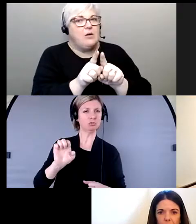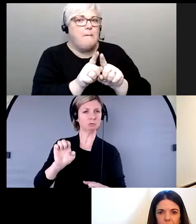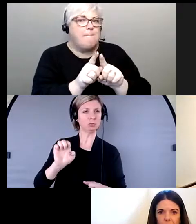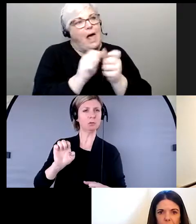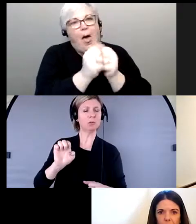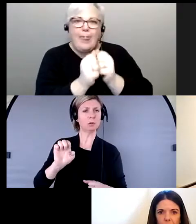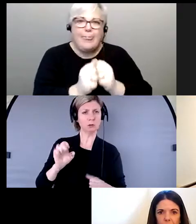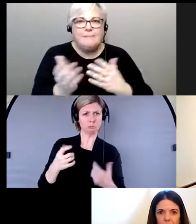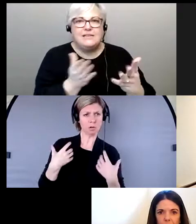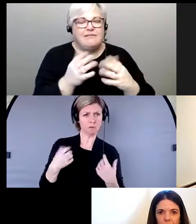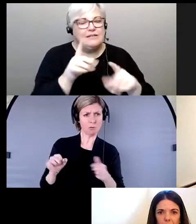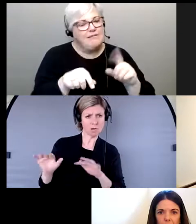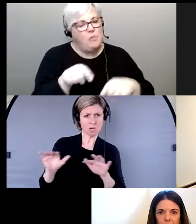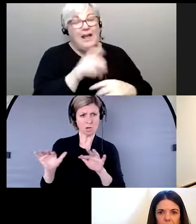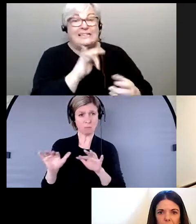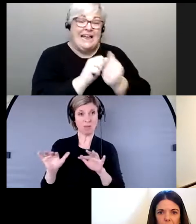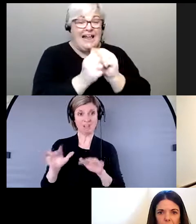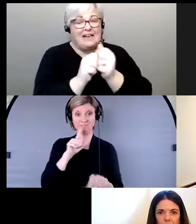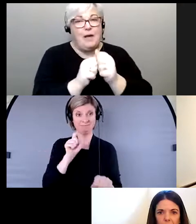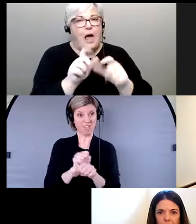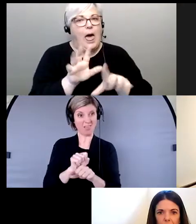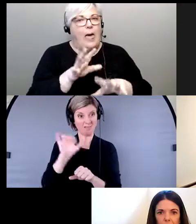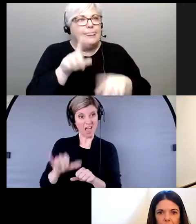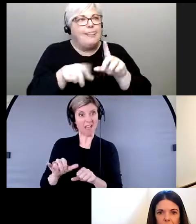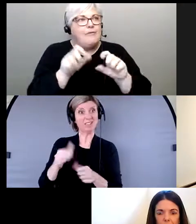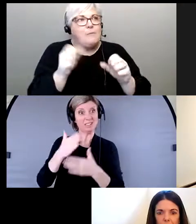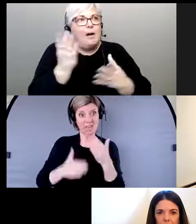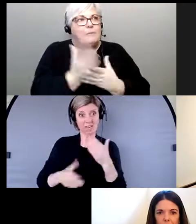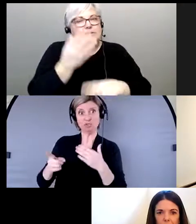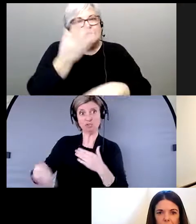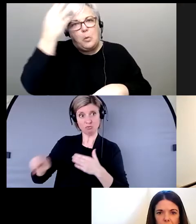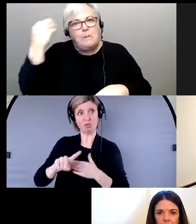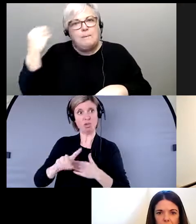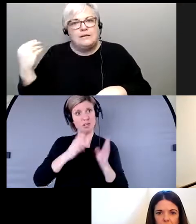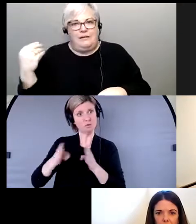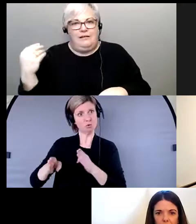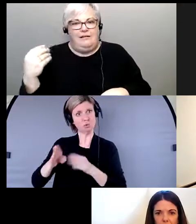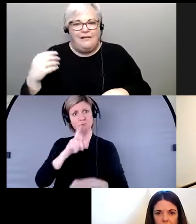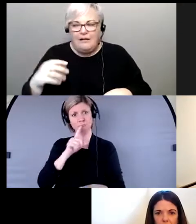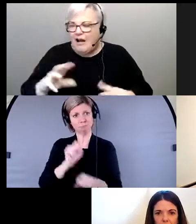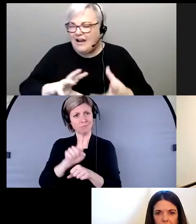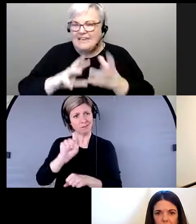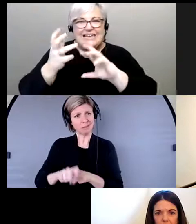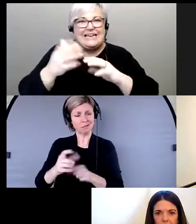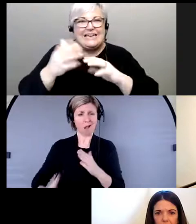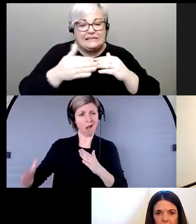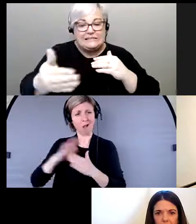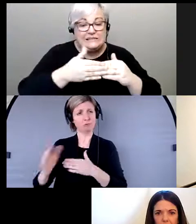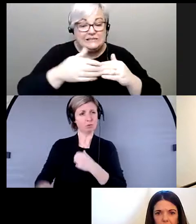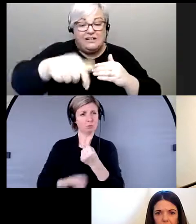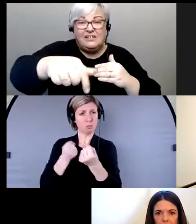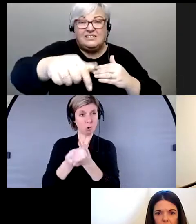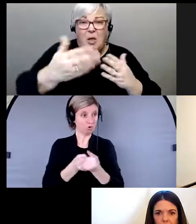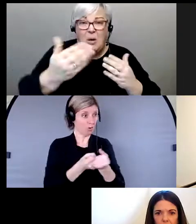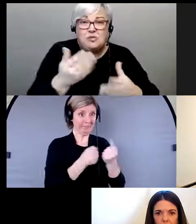services et c'est là où des fois on commence à oublier que c'est après la crise que les gens peuvent avoir besoin du plus